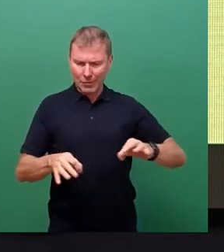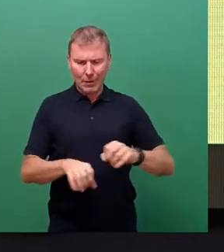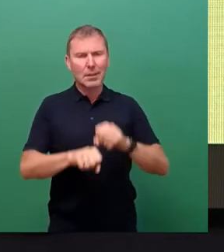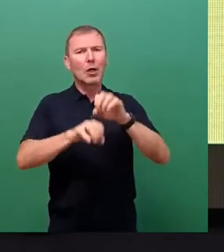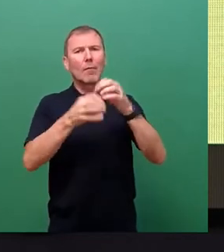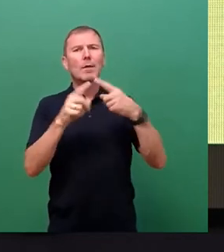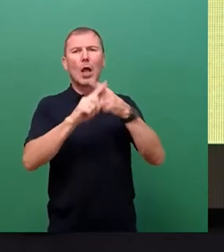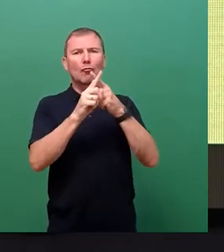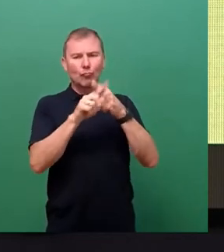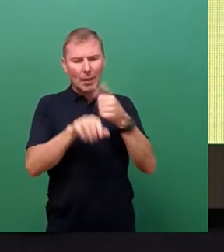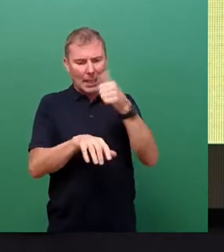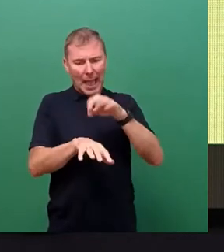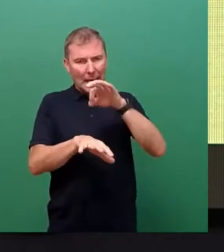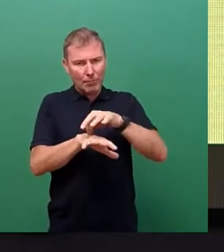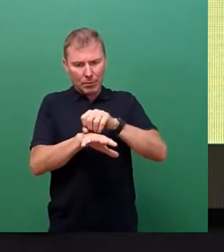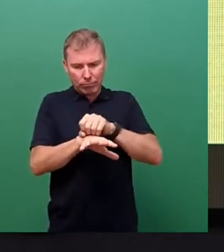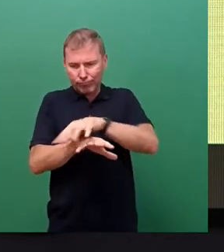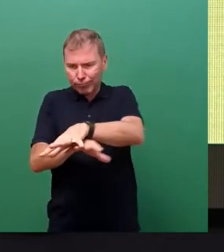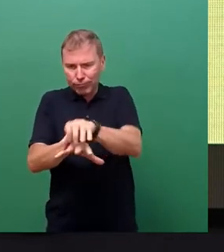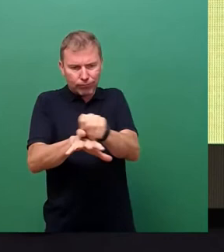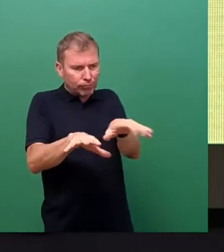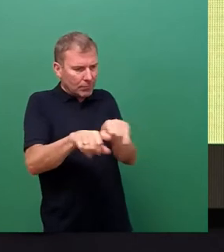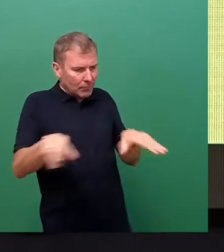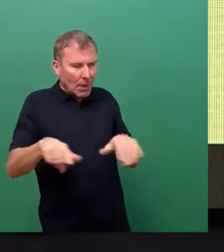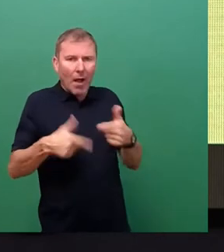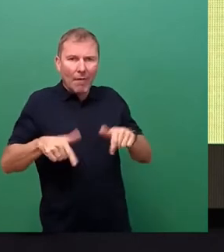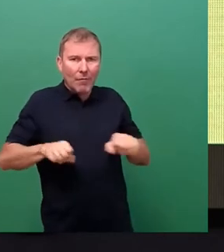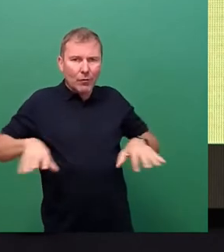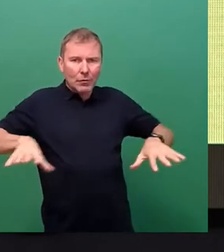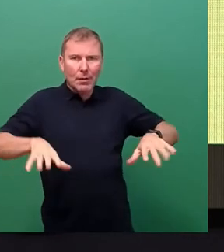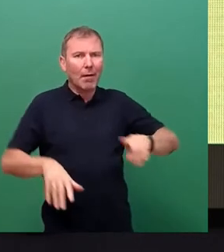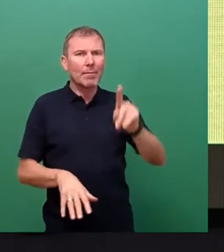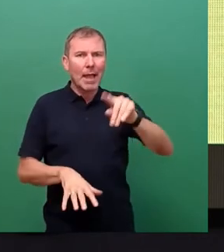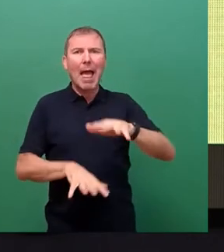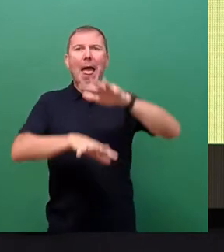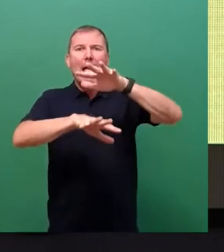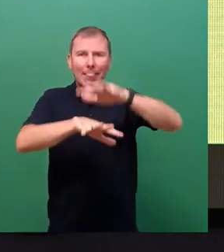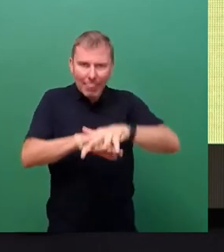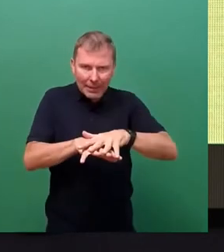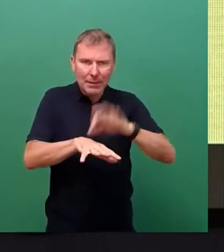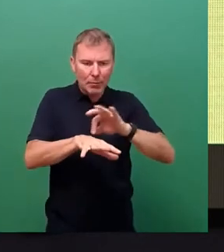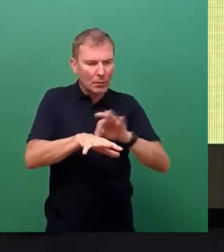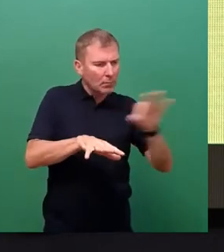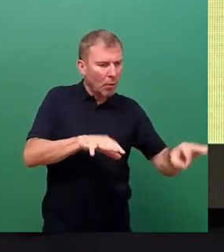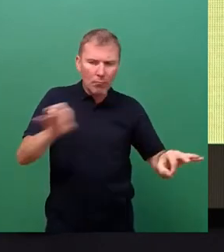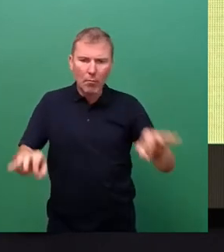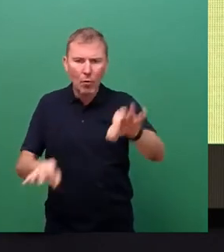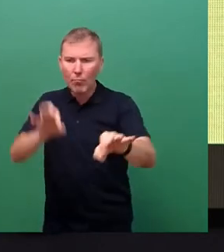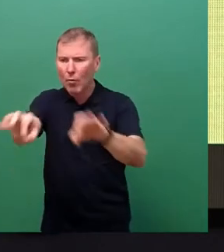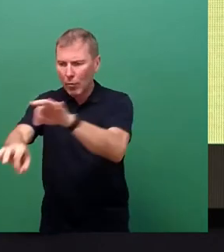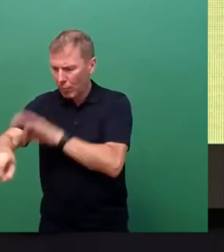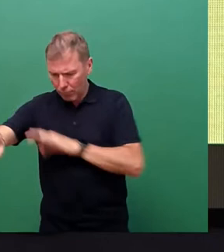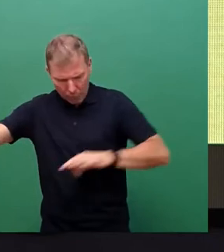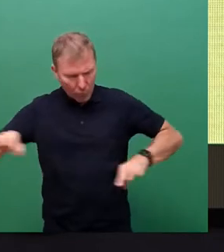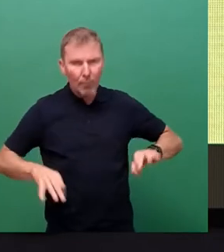bestimmten Punkt aus alles versorge, sondern dass die Punkte, die Versorgungspunkte von mehreren